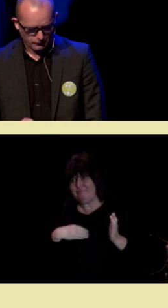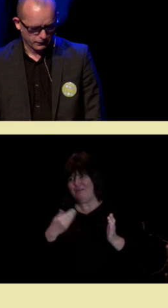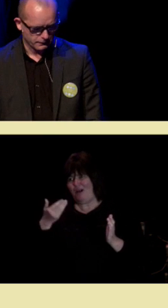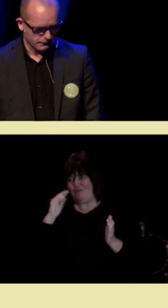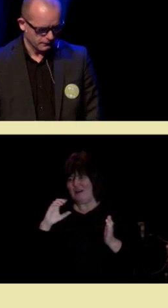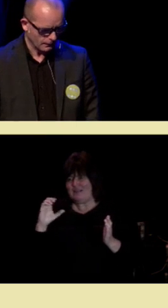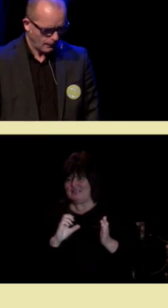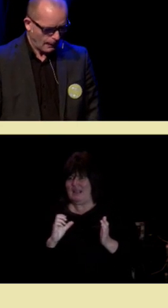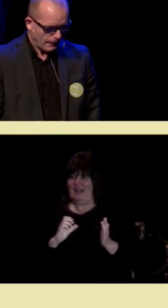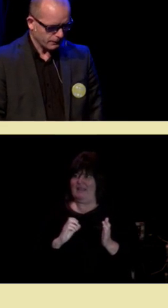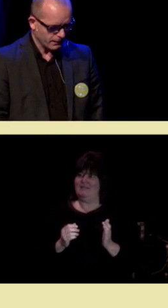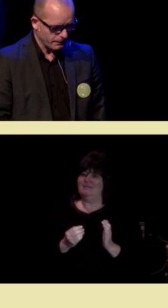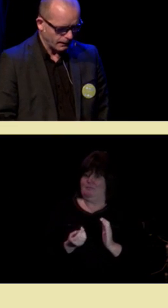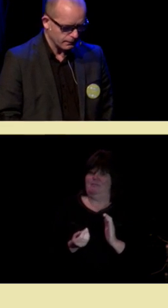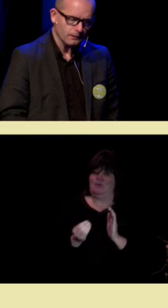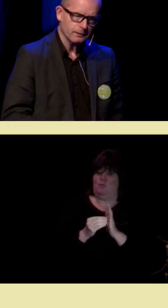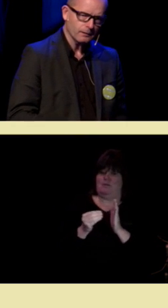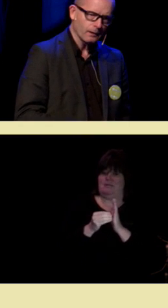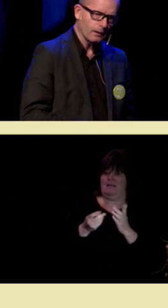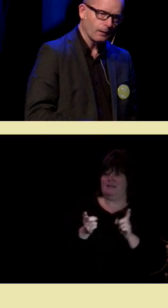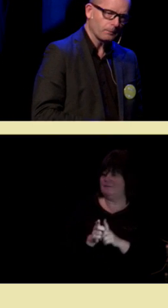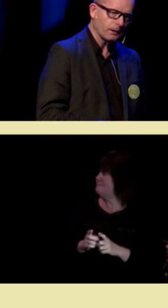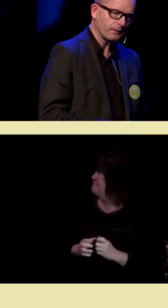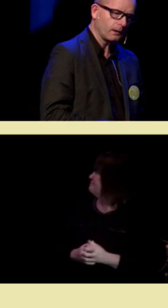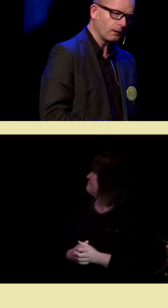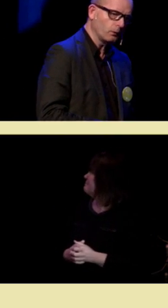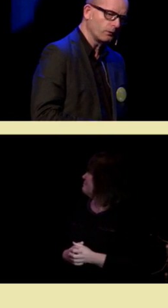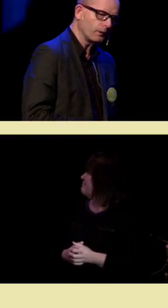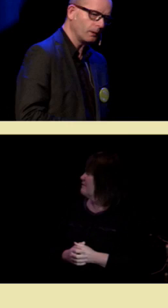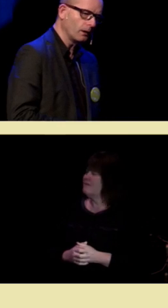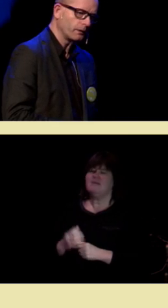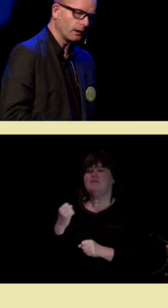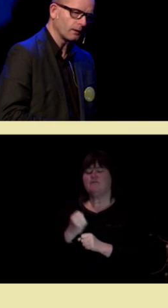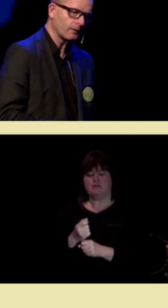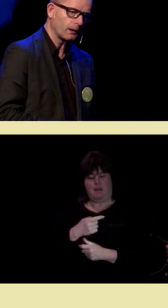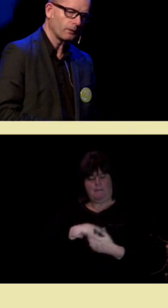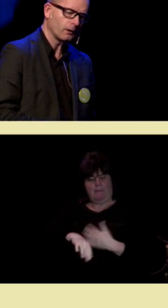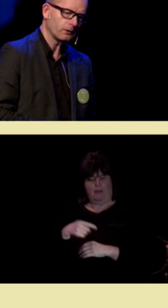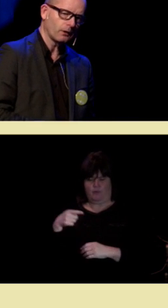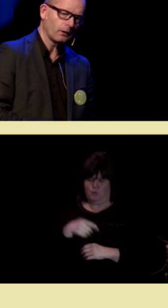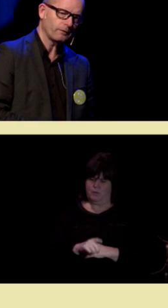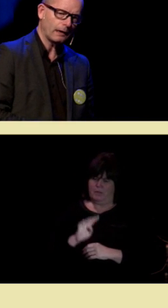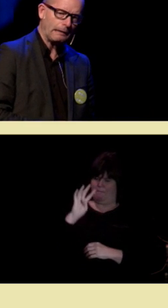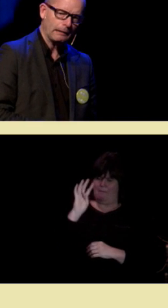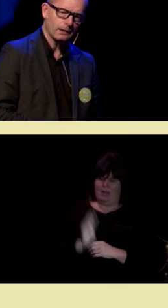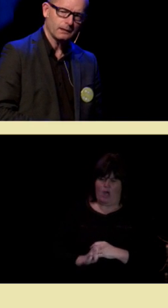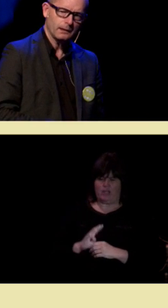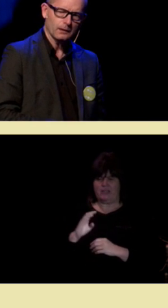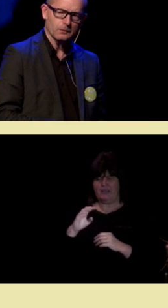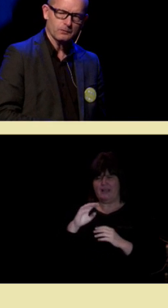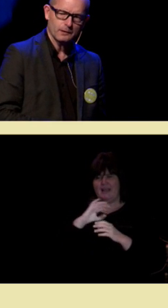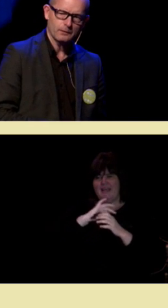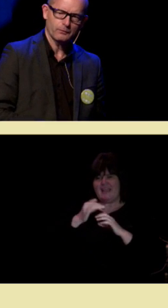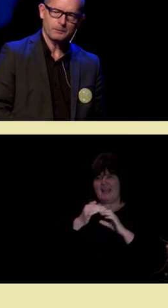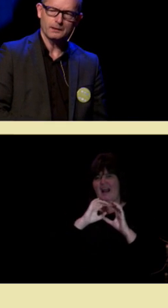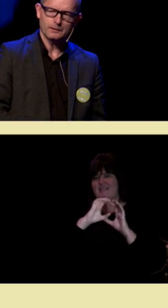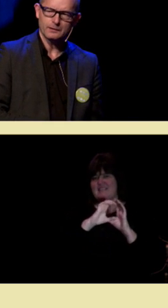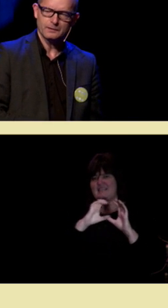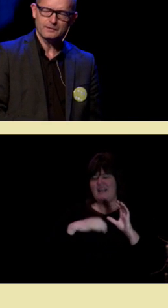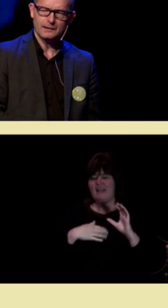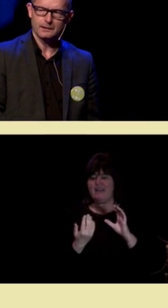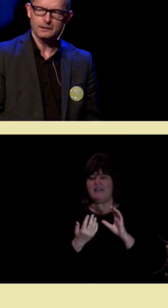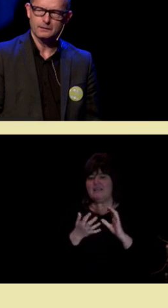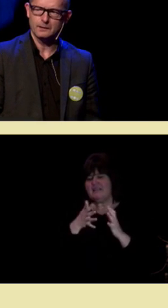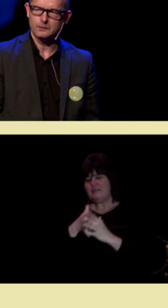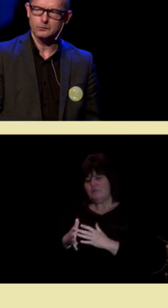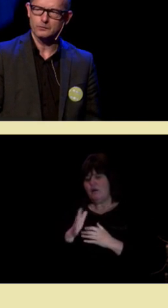Faktisk så er det beregnet at blant de 100 milliarder hjernesellene vi har, så har hver enkelt i gjennomsnitt forbindelser